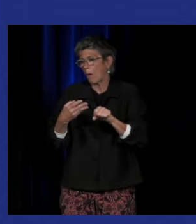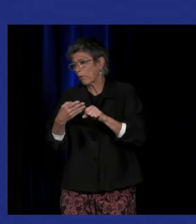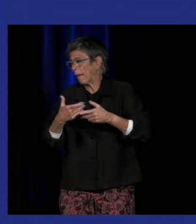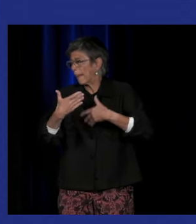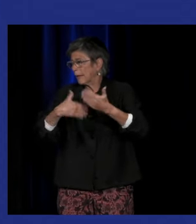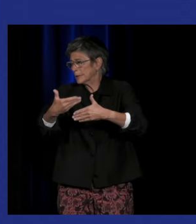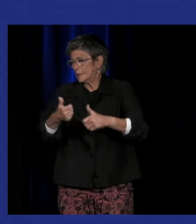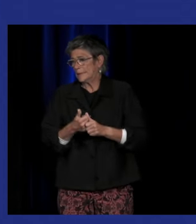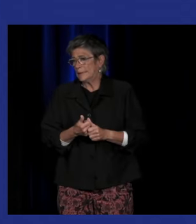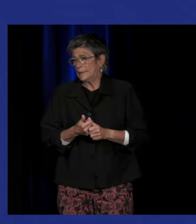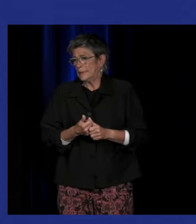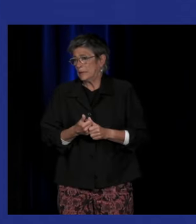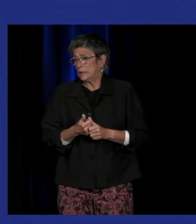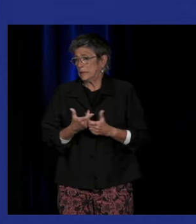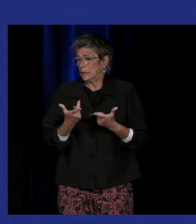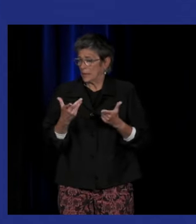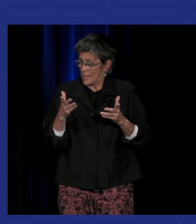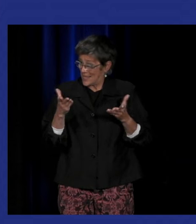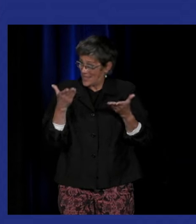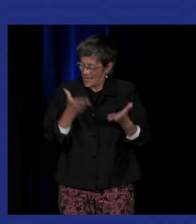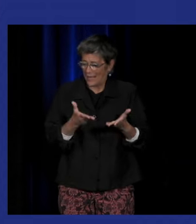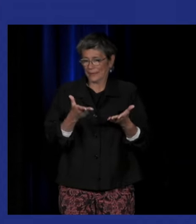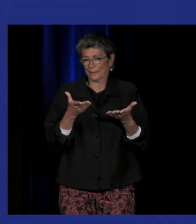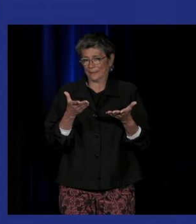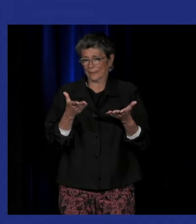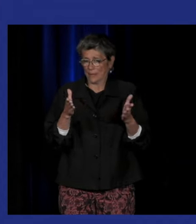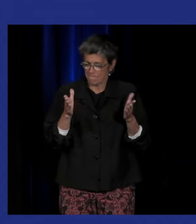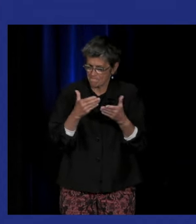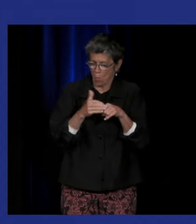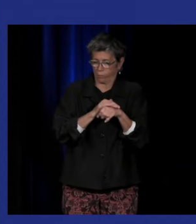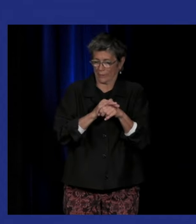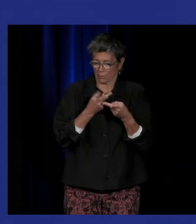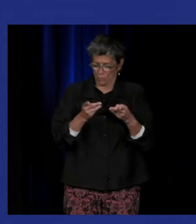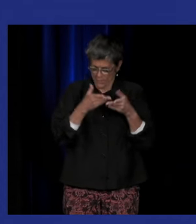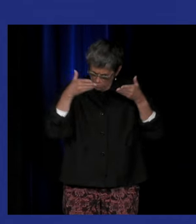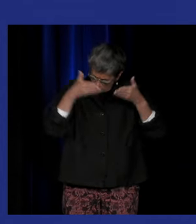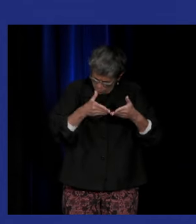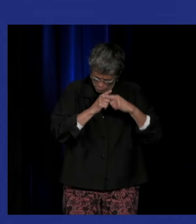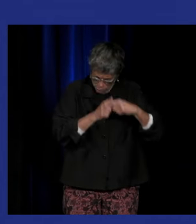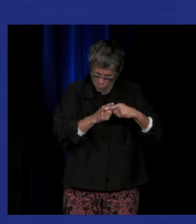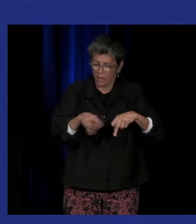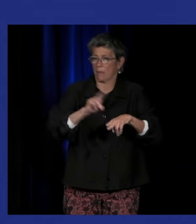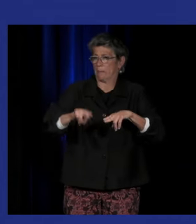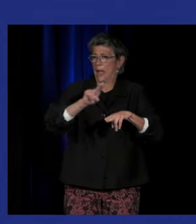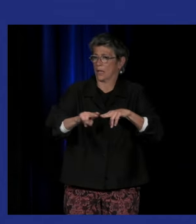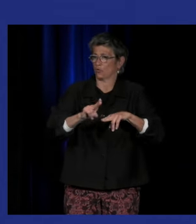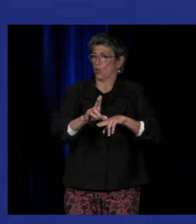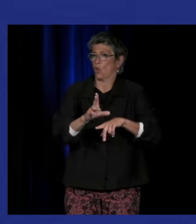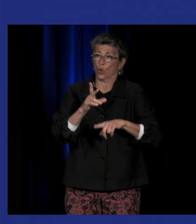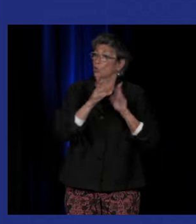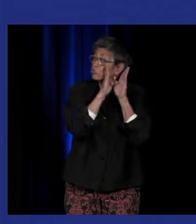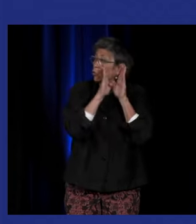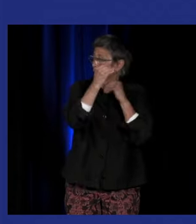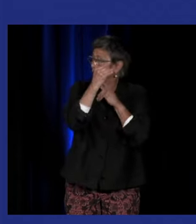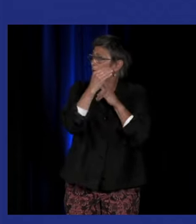qui vont concentrer en fait les politiques publiques sur la réparation de la sourdité nous on parle de réparation